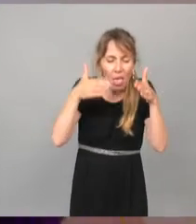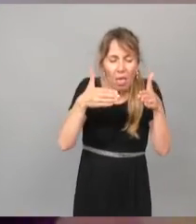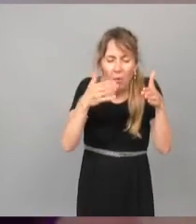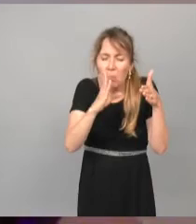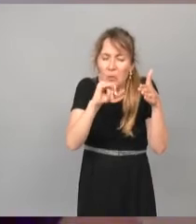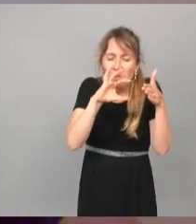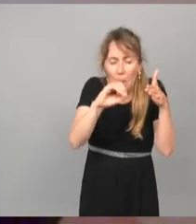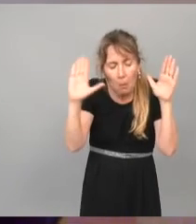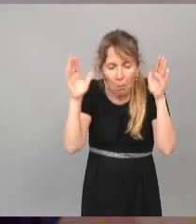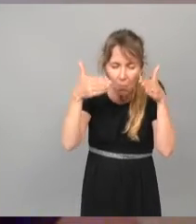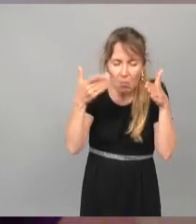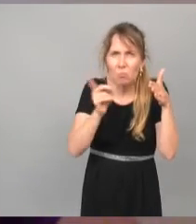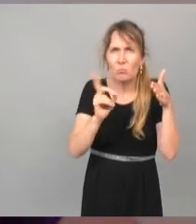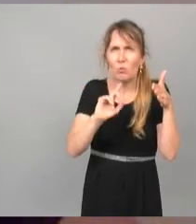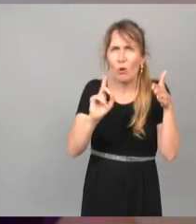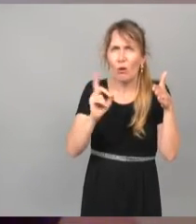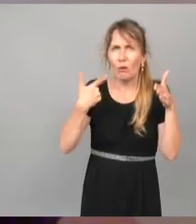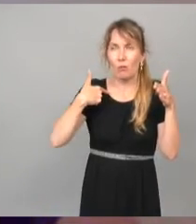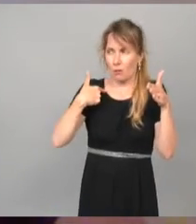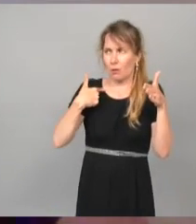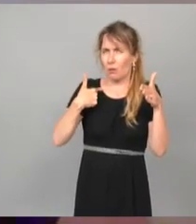propres mots en commission le 14 juin dernier.